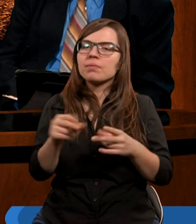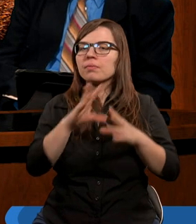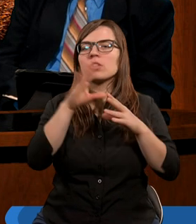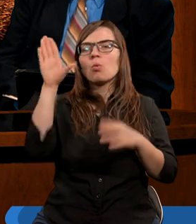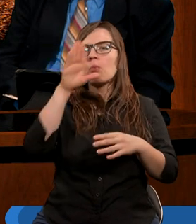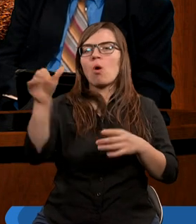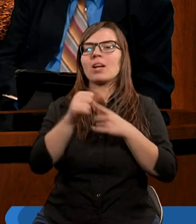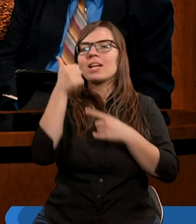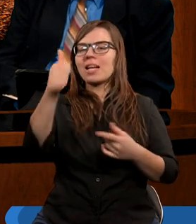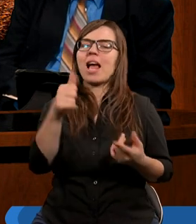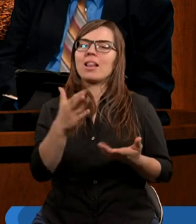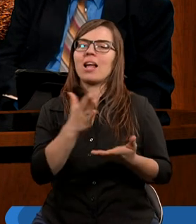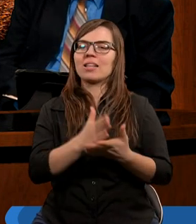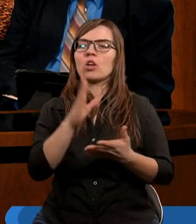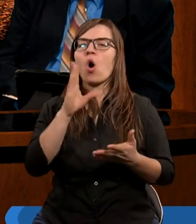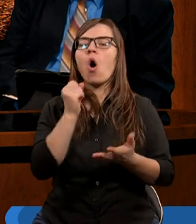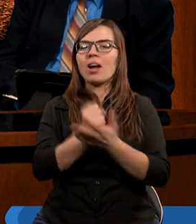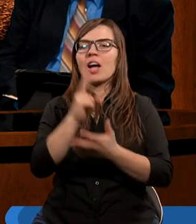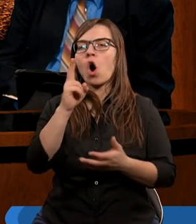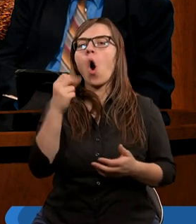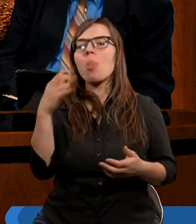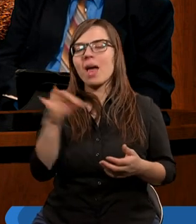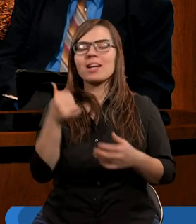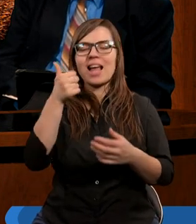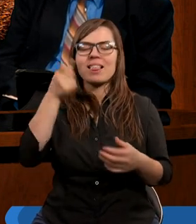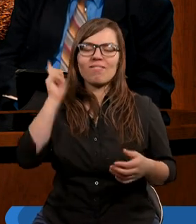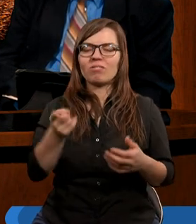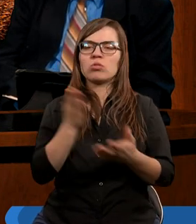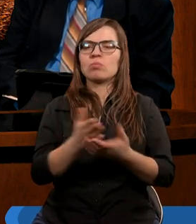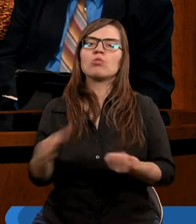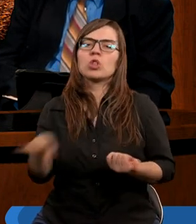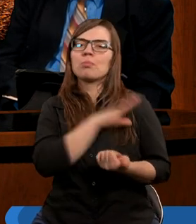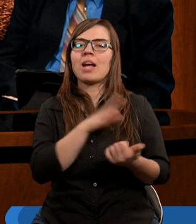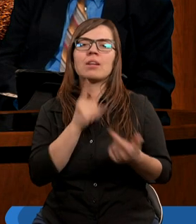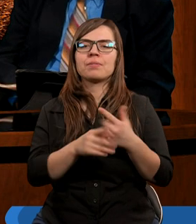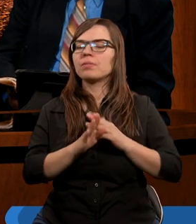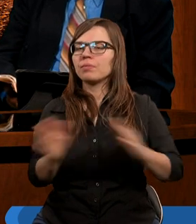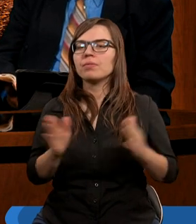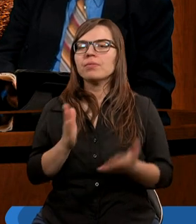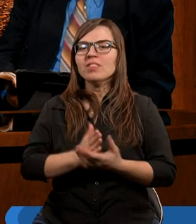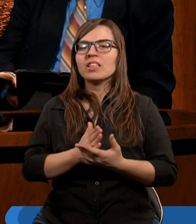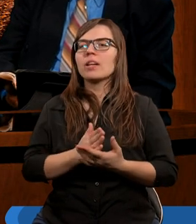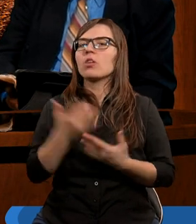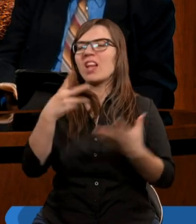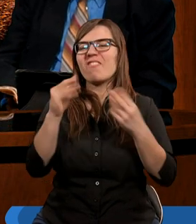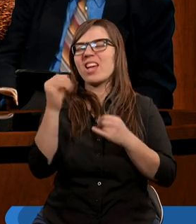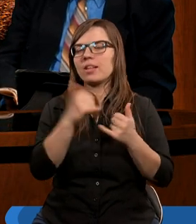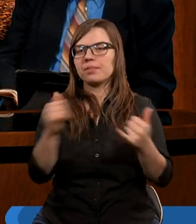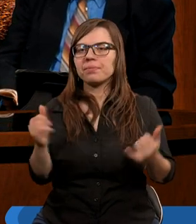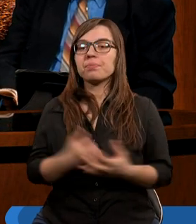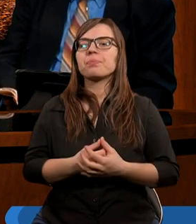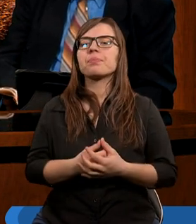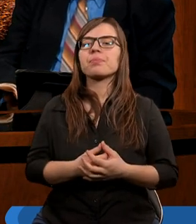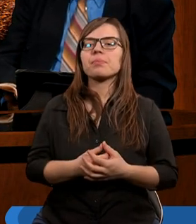Pana Boga jest tylko jeden kodeks i jeden wyrok śmierci. Zbyszku, chciałeś coś powiedzieć? To